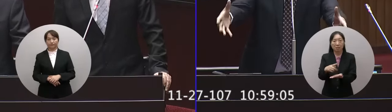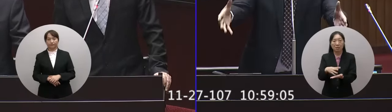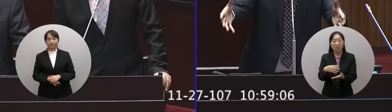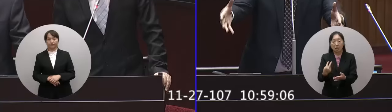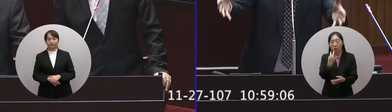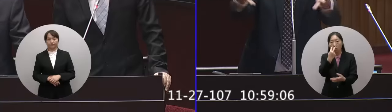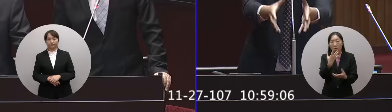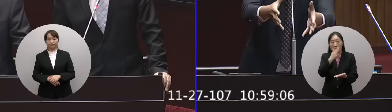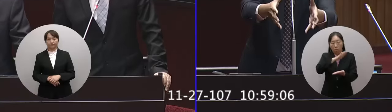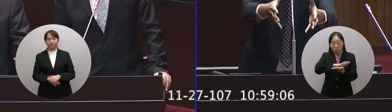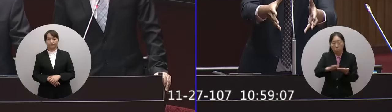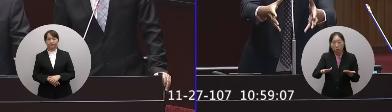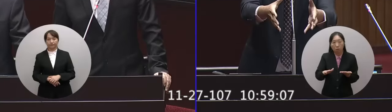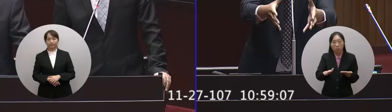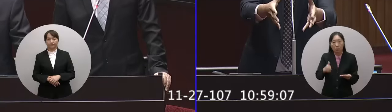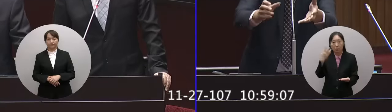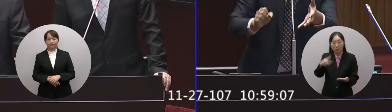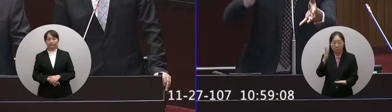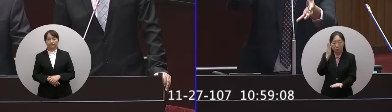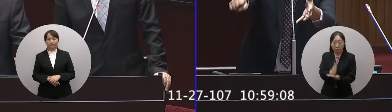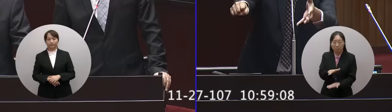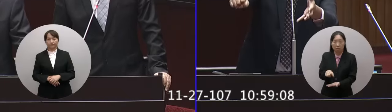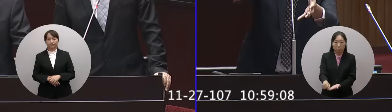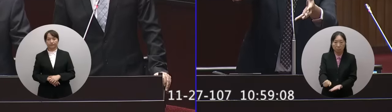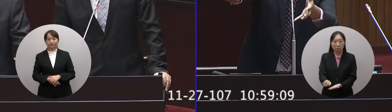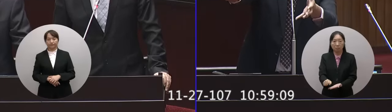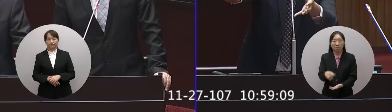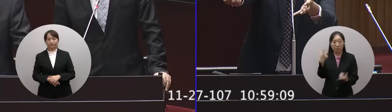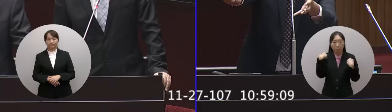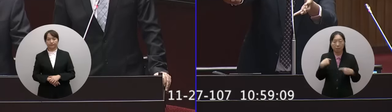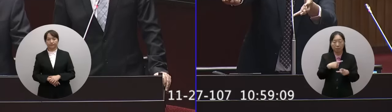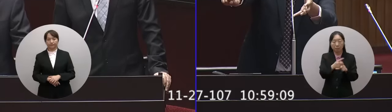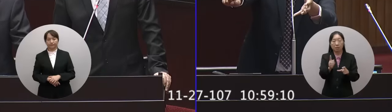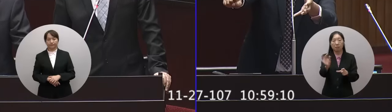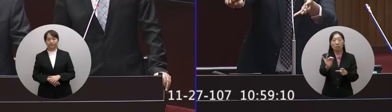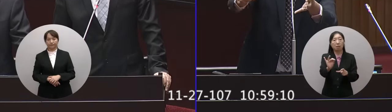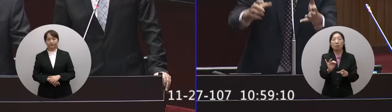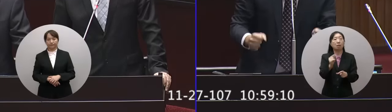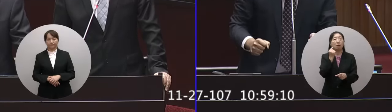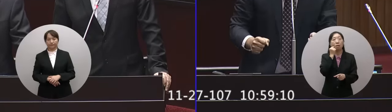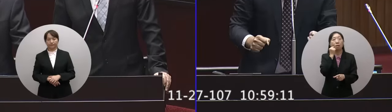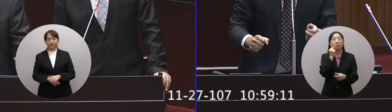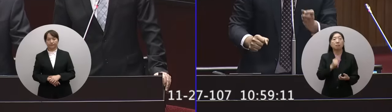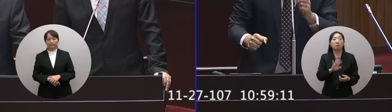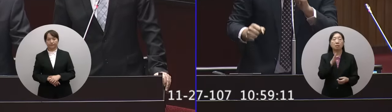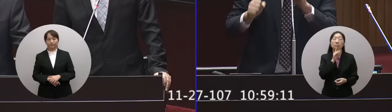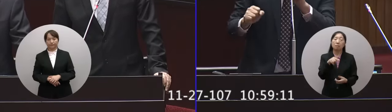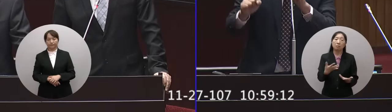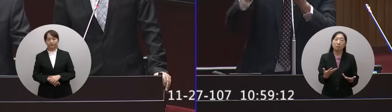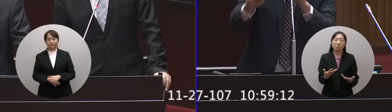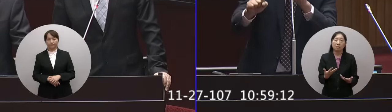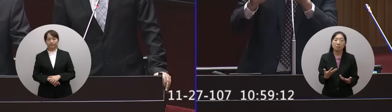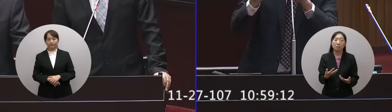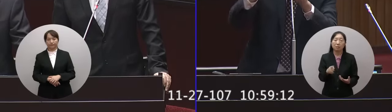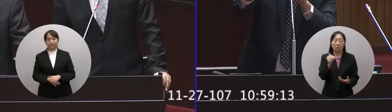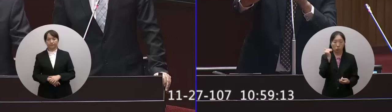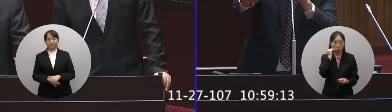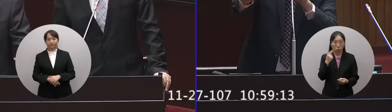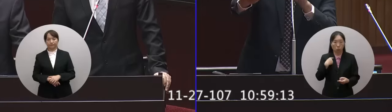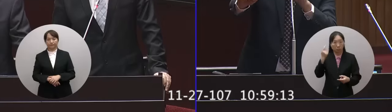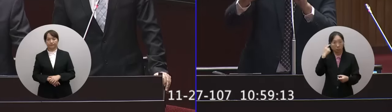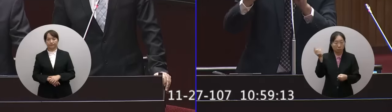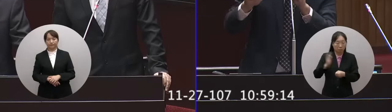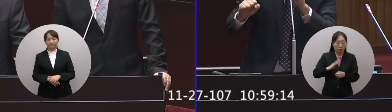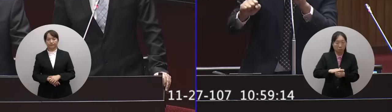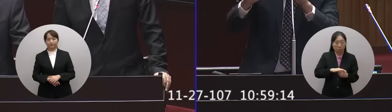的時候它作用一煞車你本來要開100其實開不到100但是什麼但是你如果要補